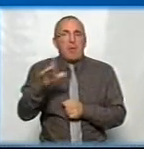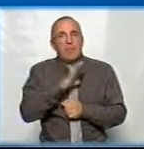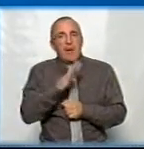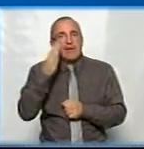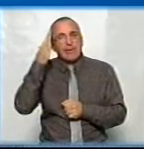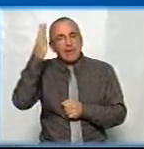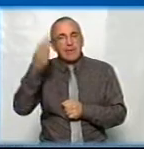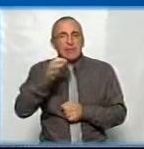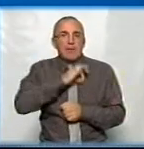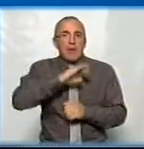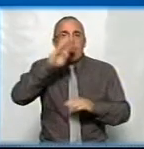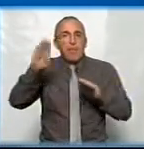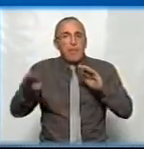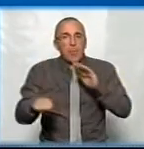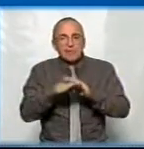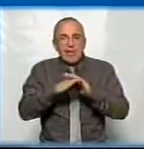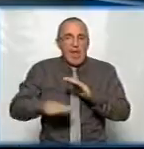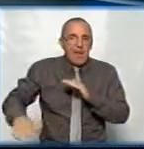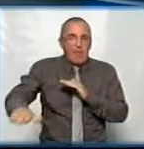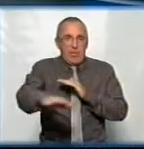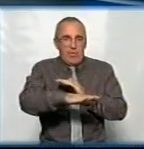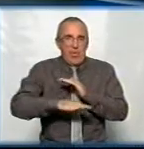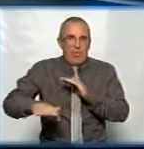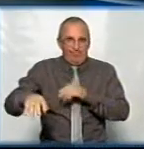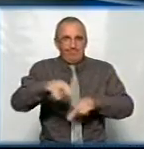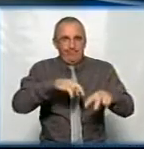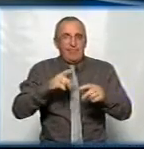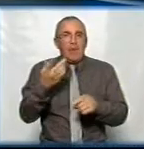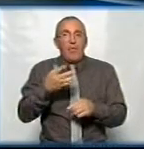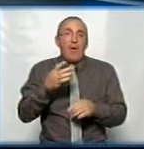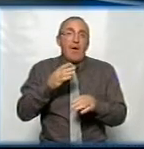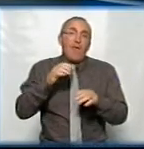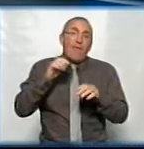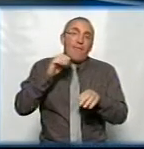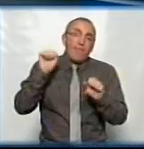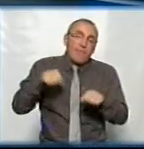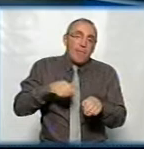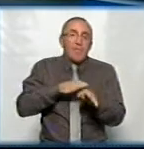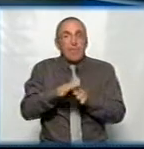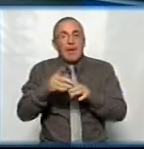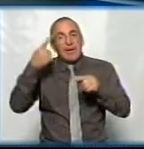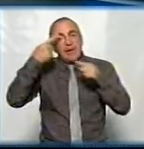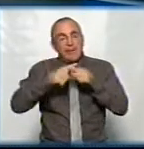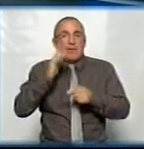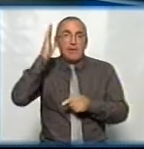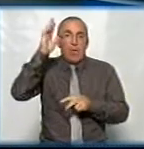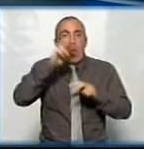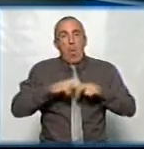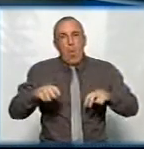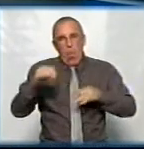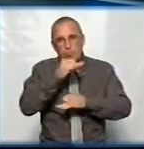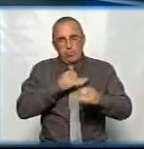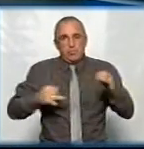идея использования підземного пространства. Насколько це реально, насколько це выполнимо, це вопрос техники дальнішого обсуждення.